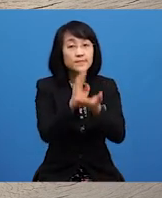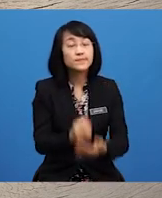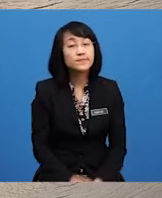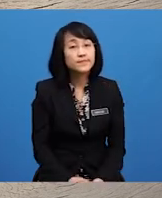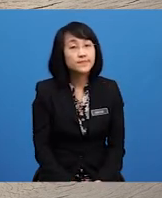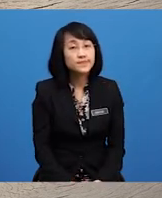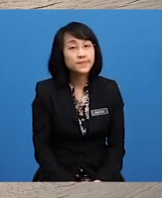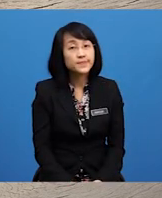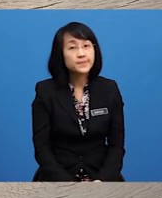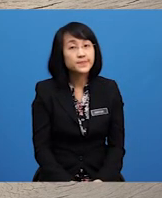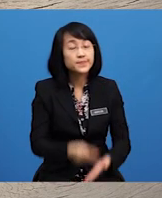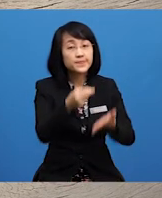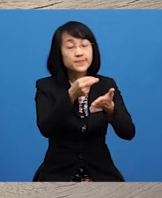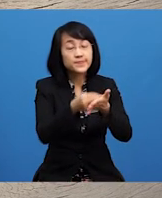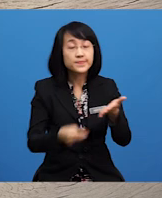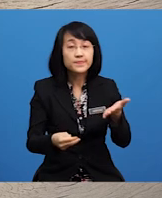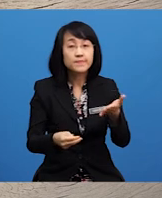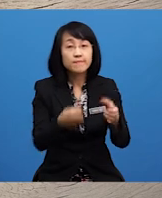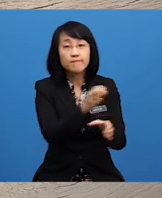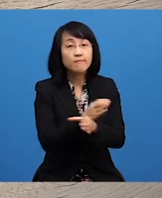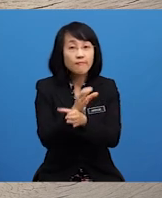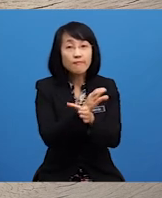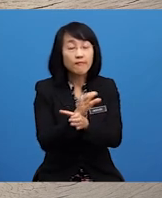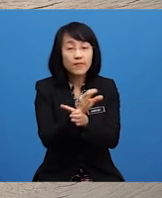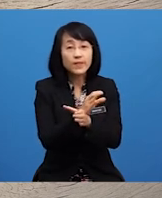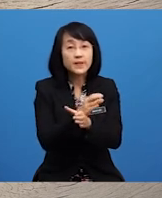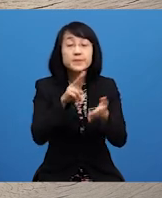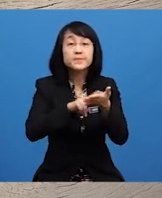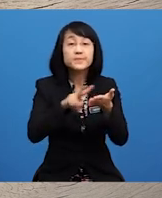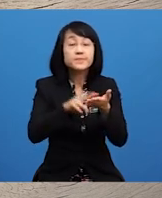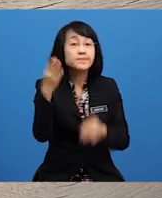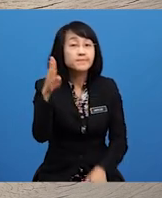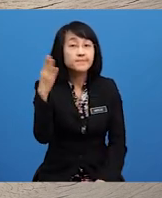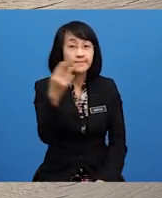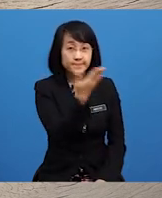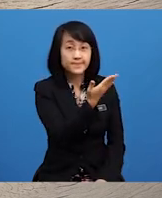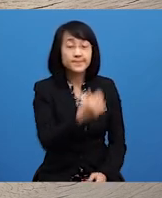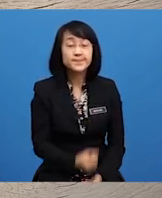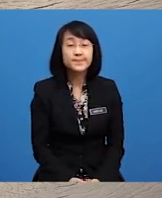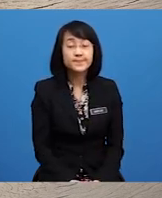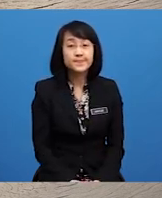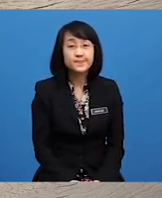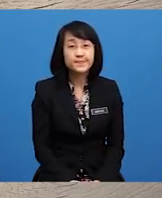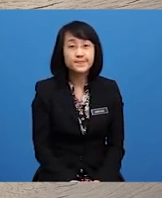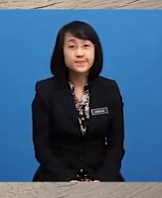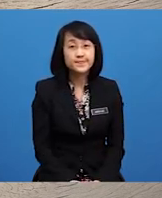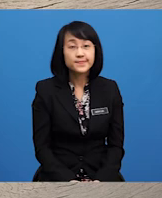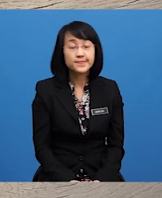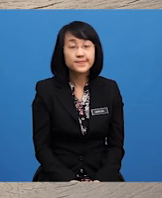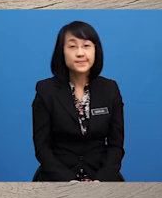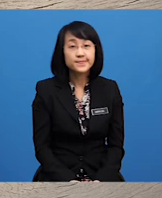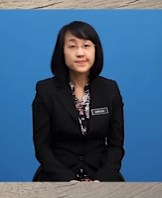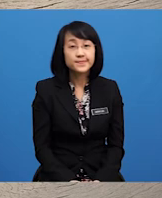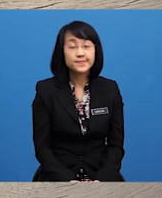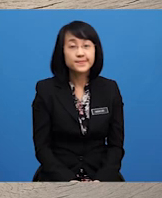Nilai Perihatin Yang diamalkan Akan Menyebabkan Seseorang Itu Lebih